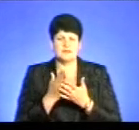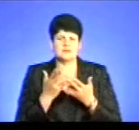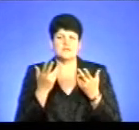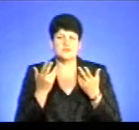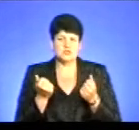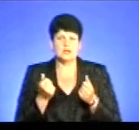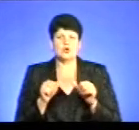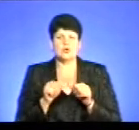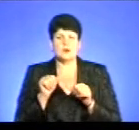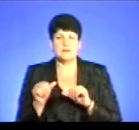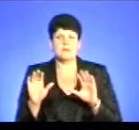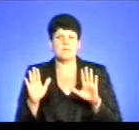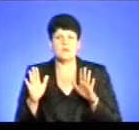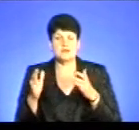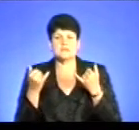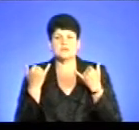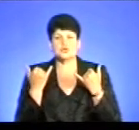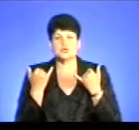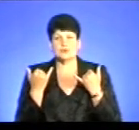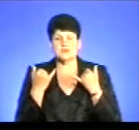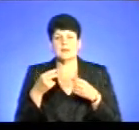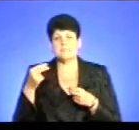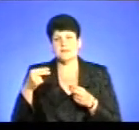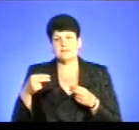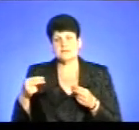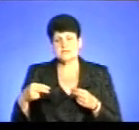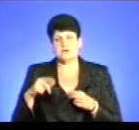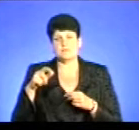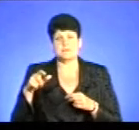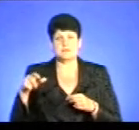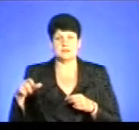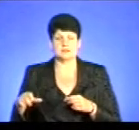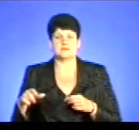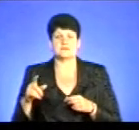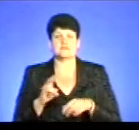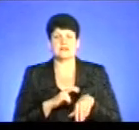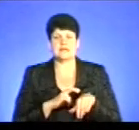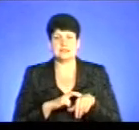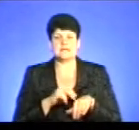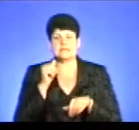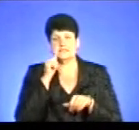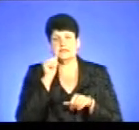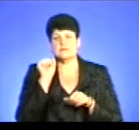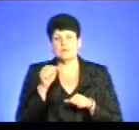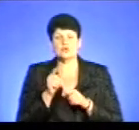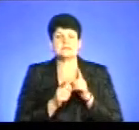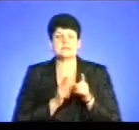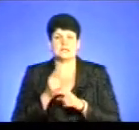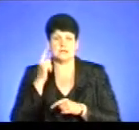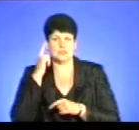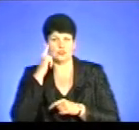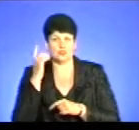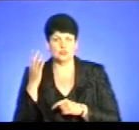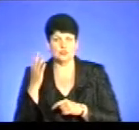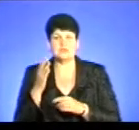деякі моменти, але сьогодні, якщо підписав пацієнт декларацію з лікарем, він завтра може змінити свою думку. Тобто